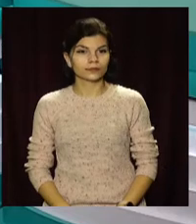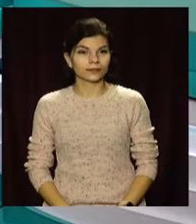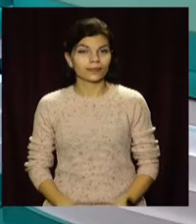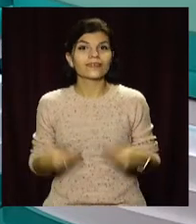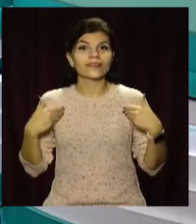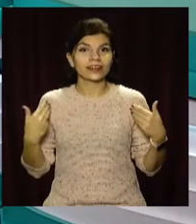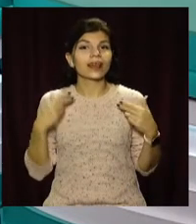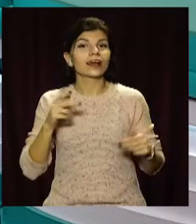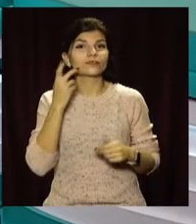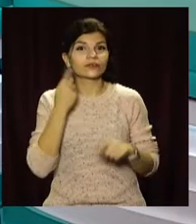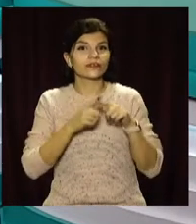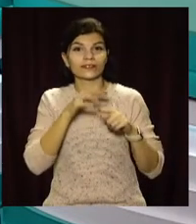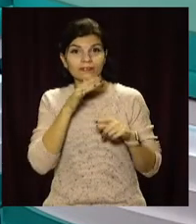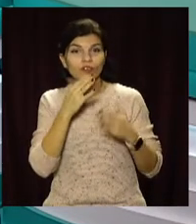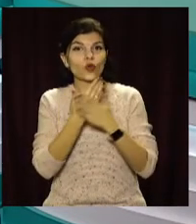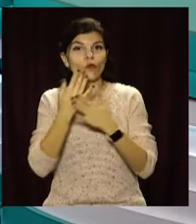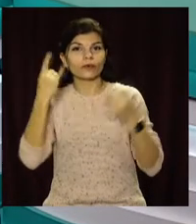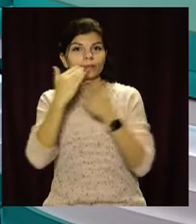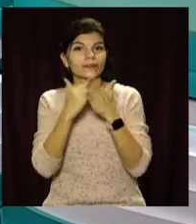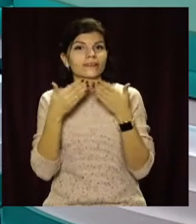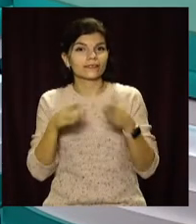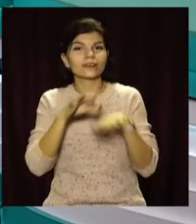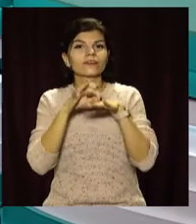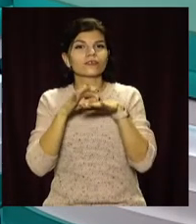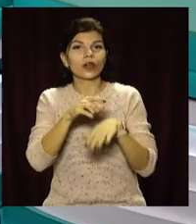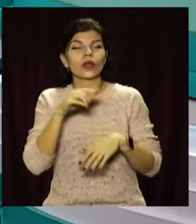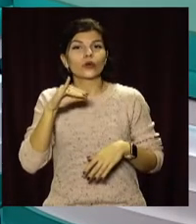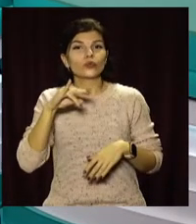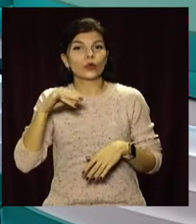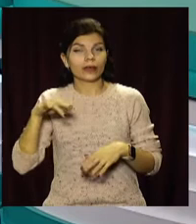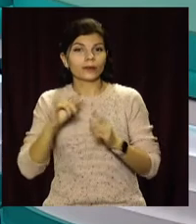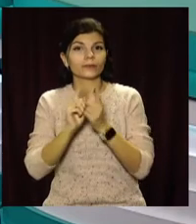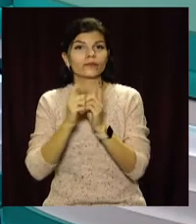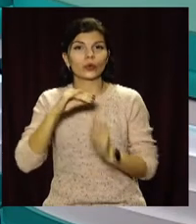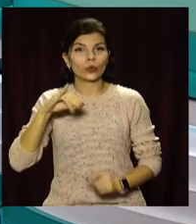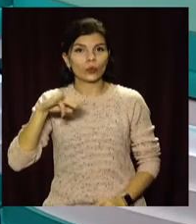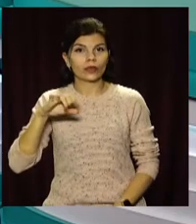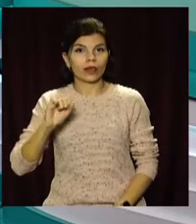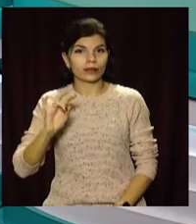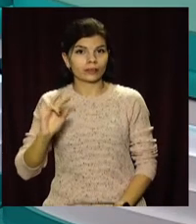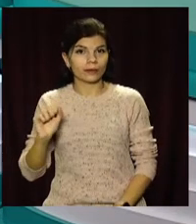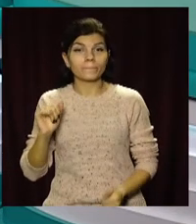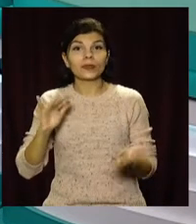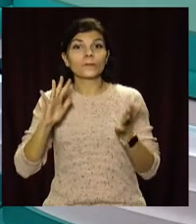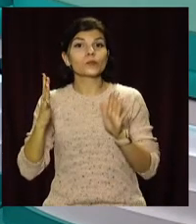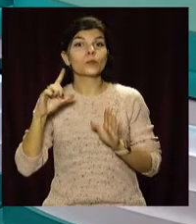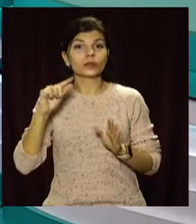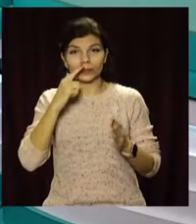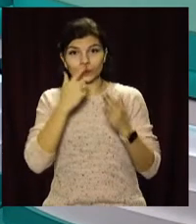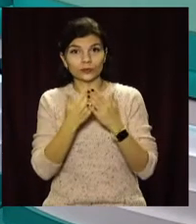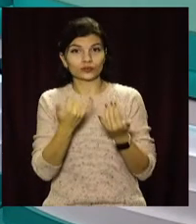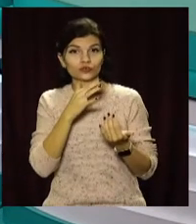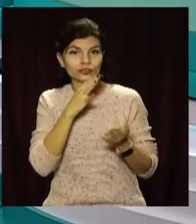Вітаю! Як завжди у цій порі новини на відкритому у студії Юлія Демченко та сурдоперекладачка Юліана Пуговкіна. Про події понеділка